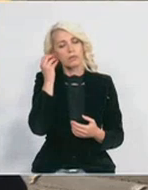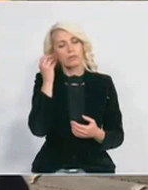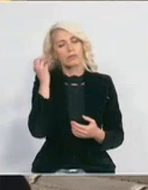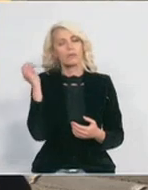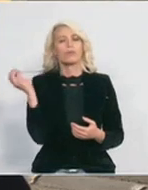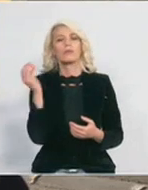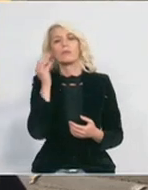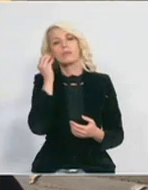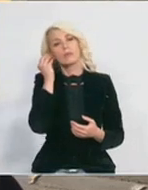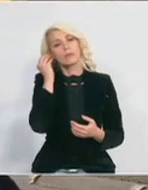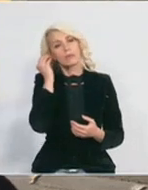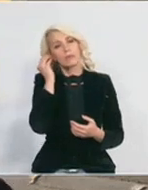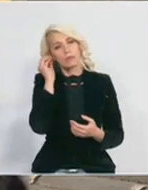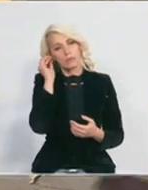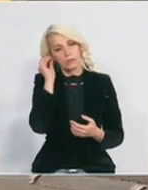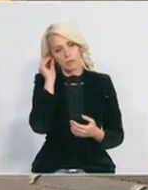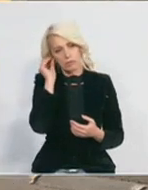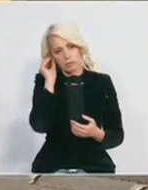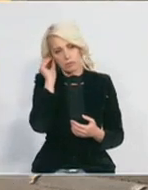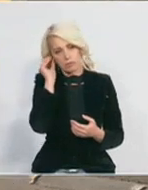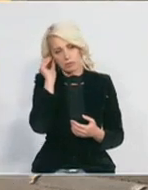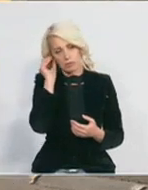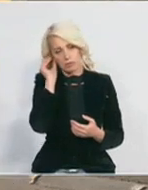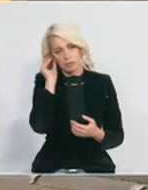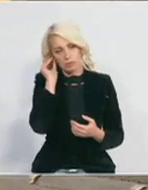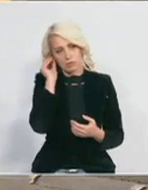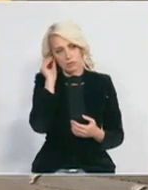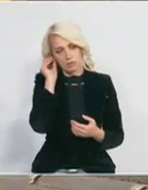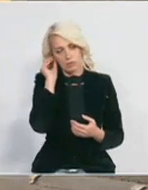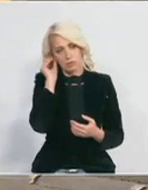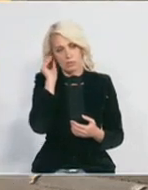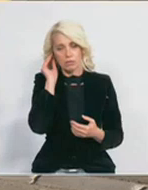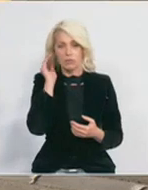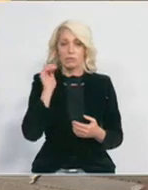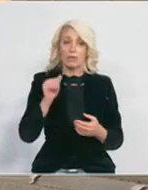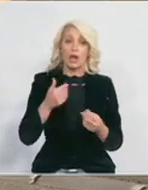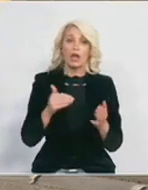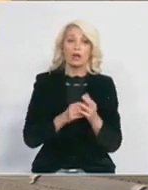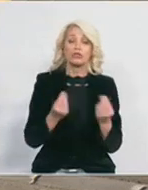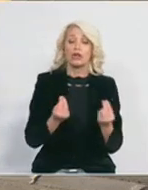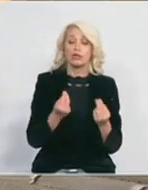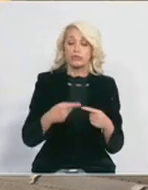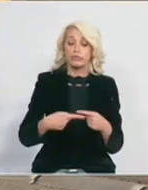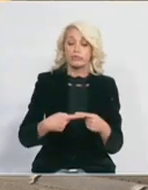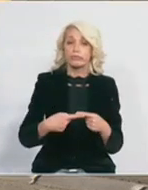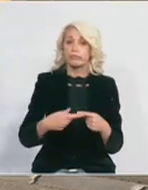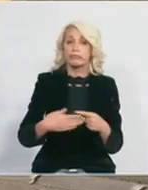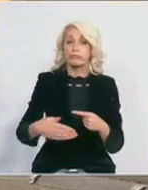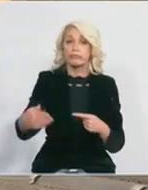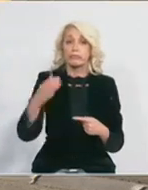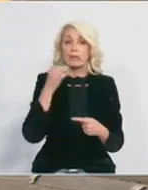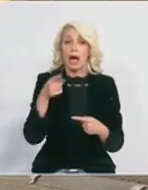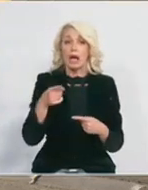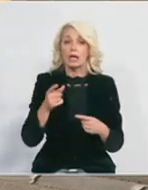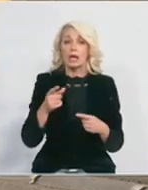o nišu ne bi na ovaj način pričao. Da li je ostalo još nešto što bi u narednim danima štab